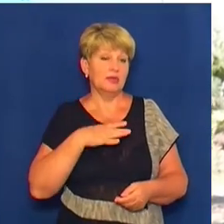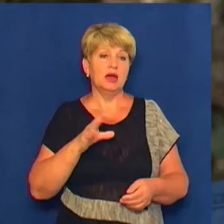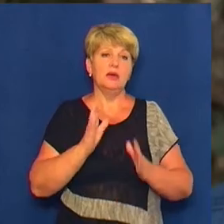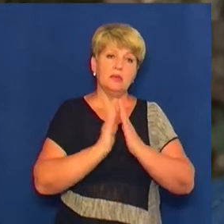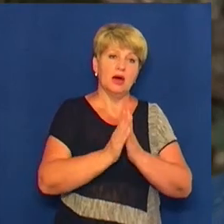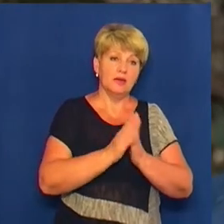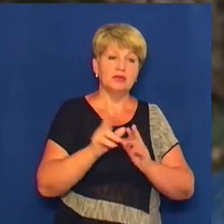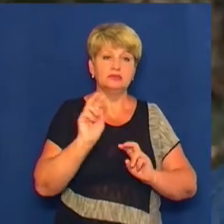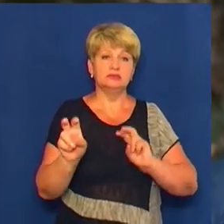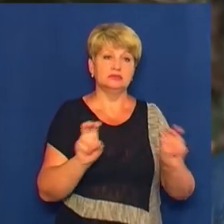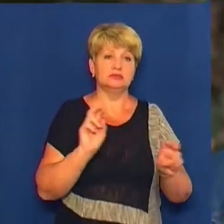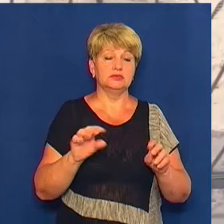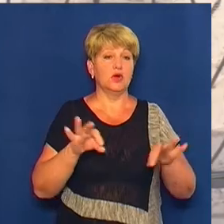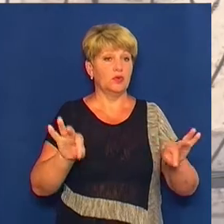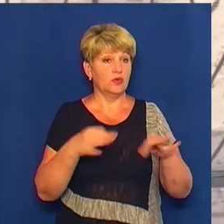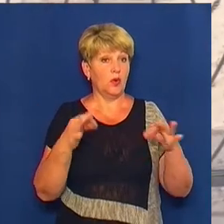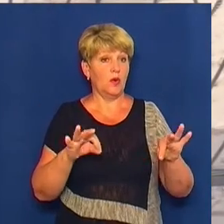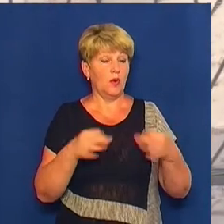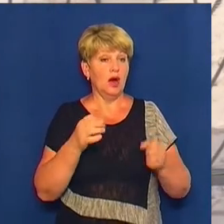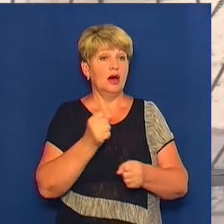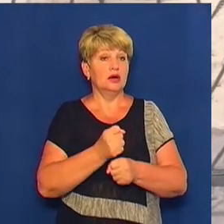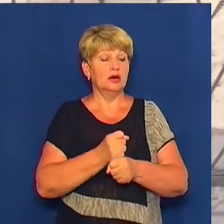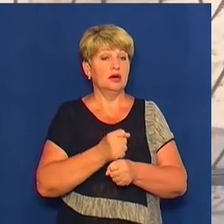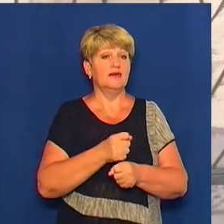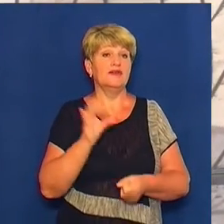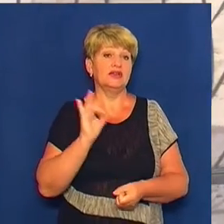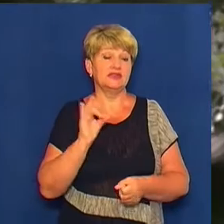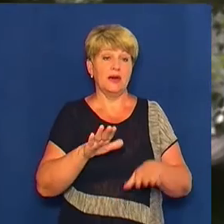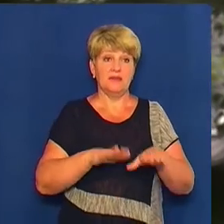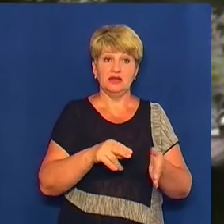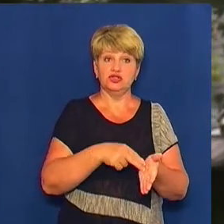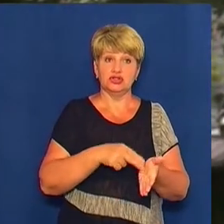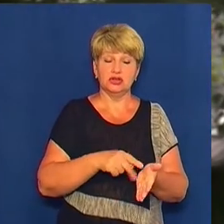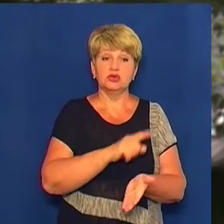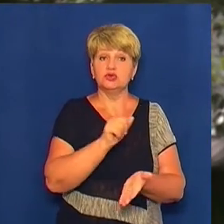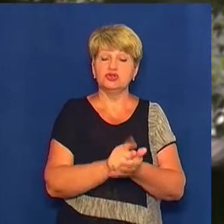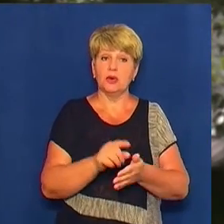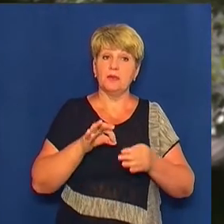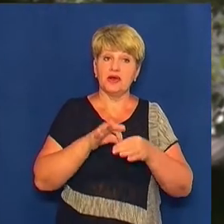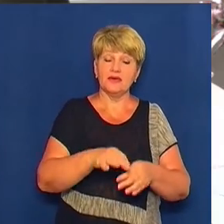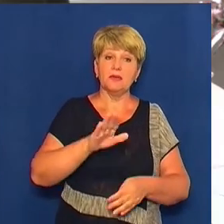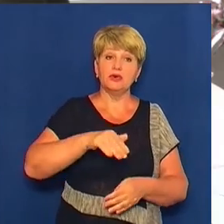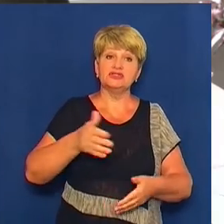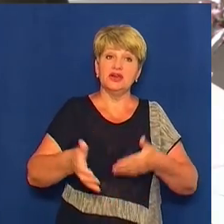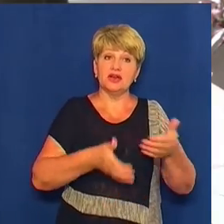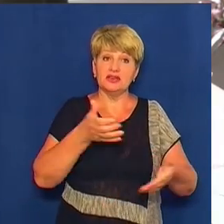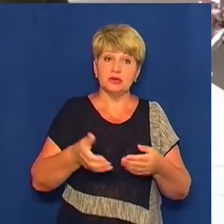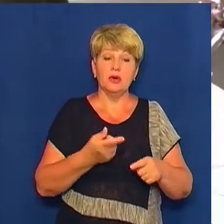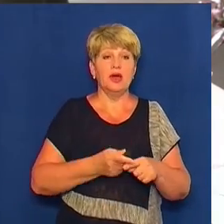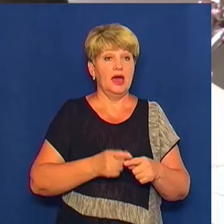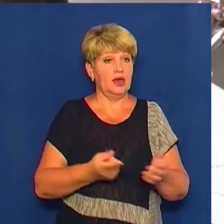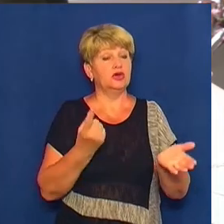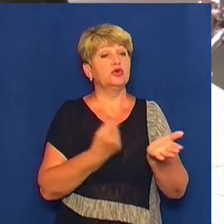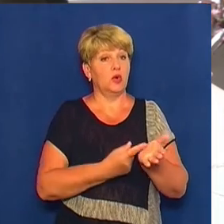розкопки. Михайло Сиболаб говорить, будівельні роботи в істеричному місті Черкас мають проводити після розкопок. Це підтверджує і